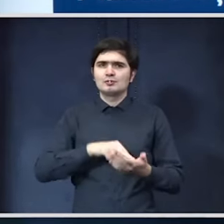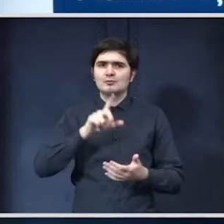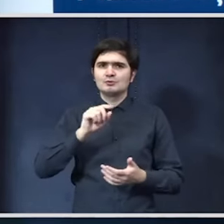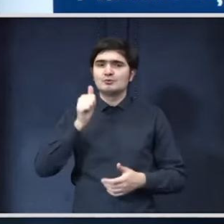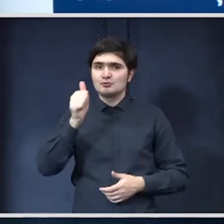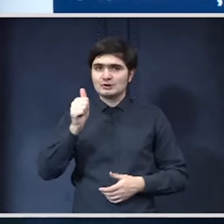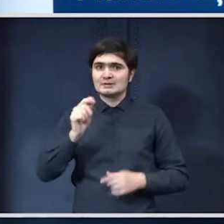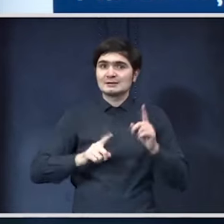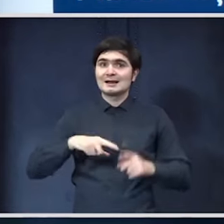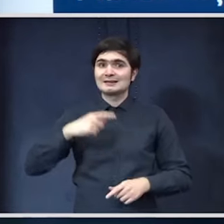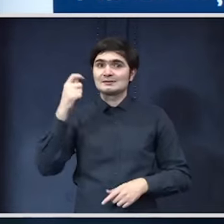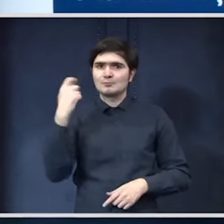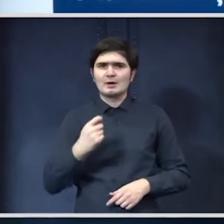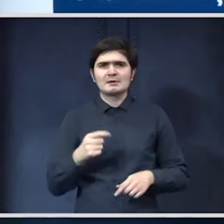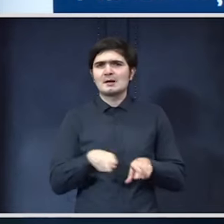sunt proiecte sensibile